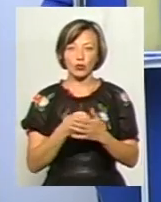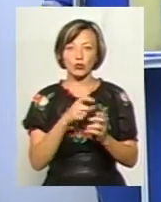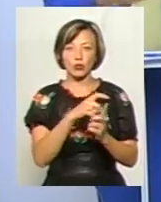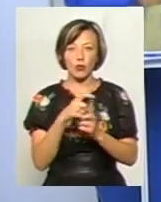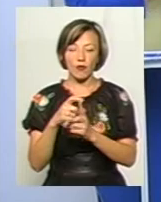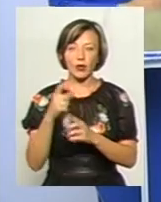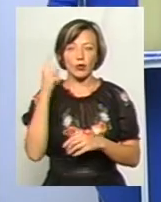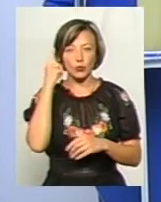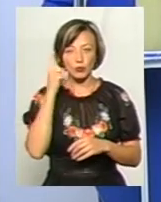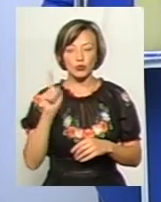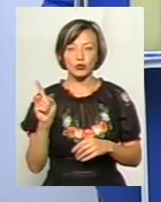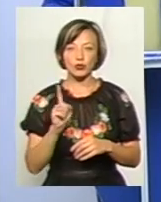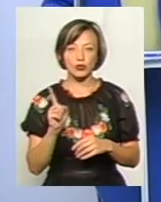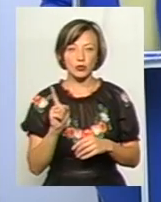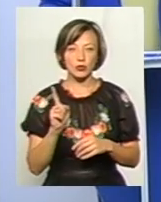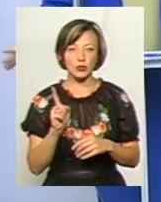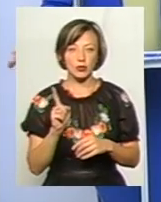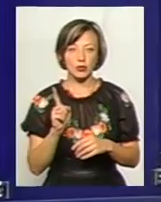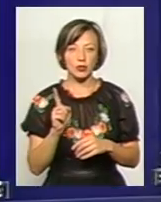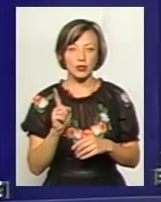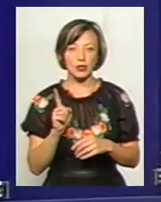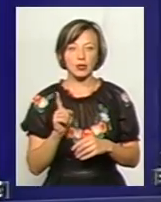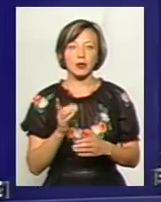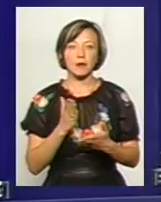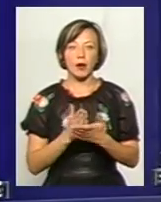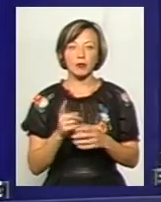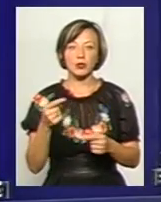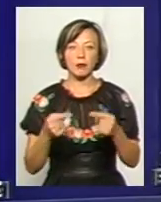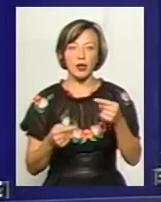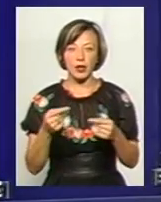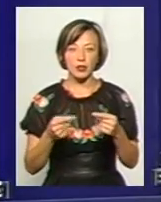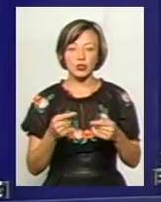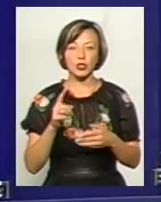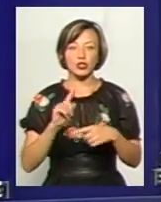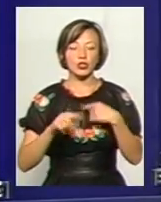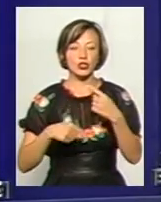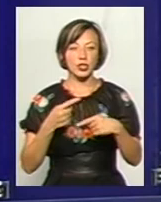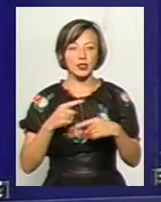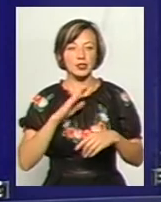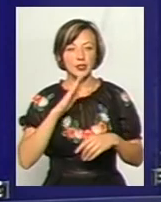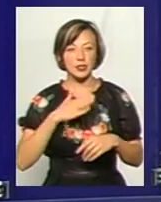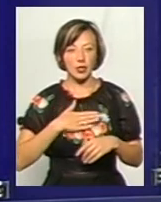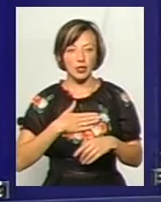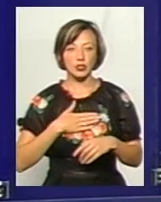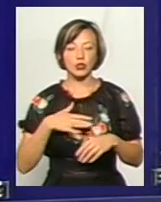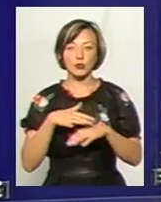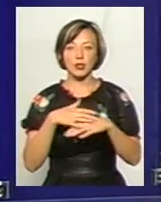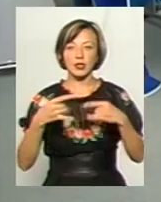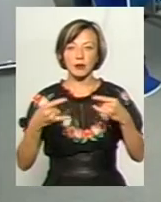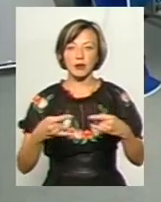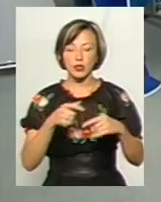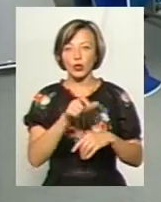думаю, що ми маємо чому заперечити, тому що, власне, і через наше суспільне телебачення люди